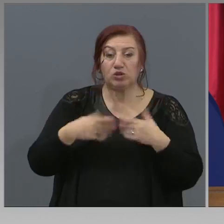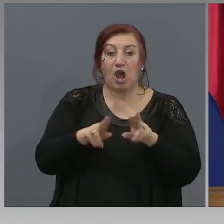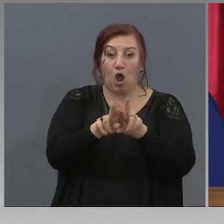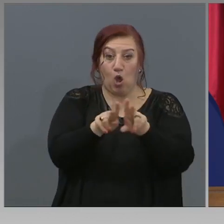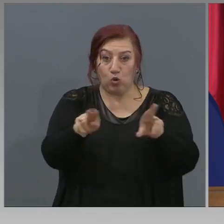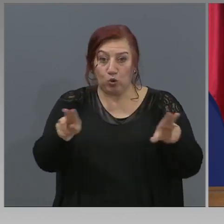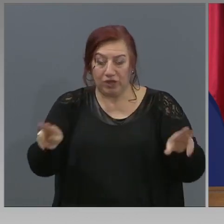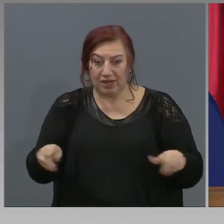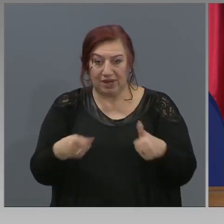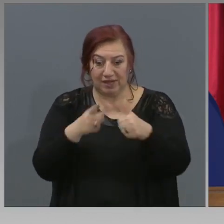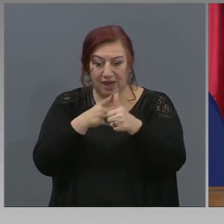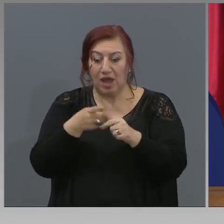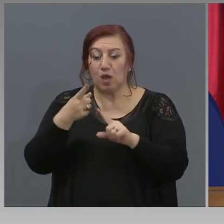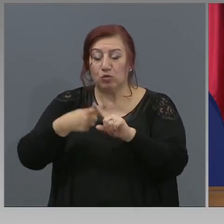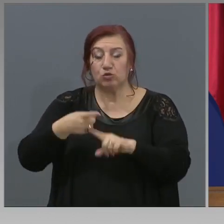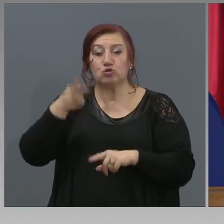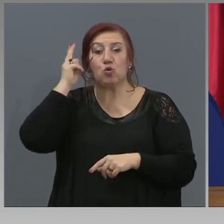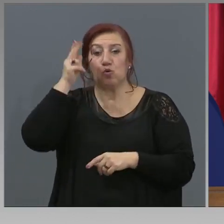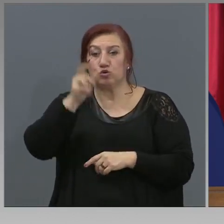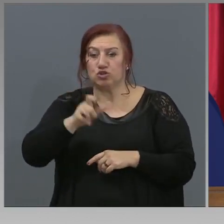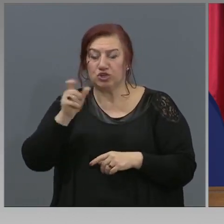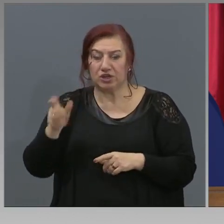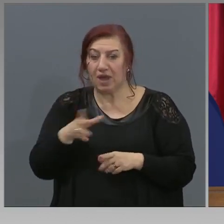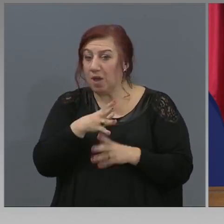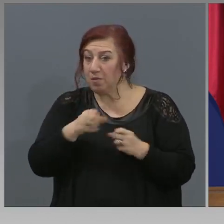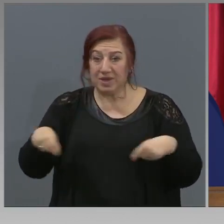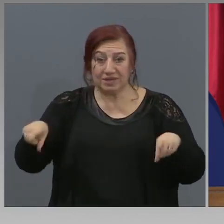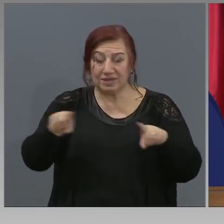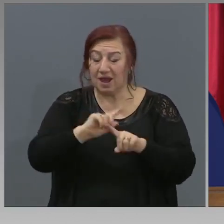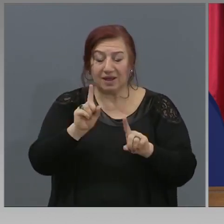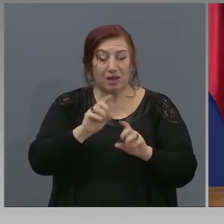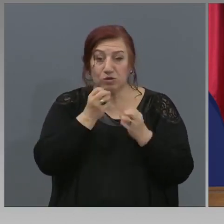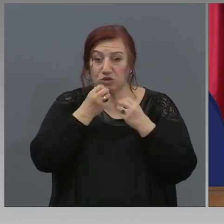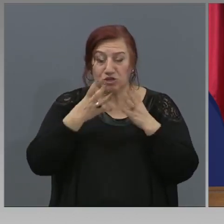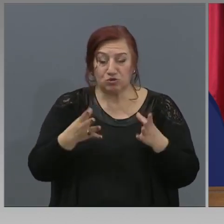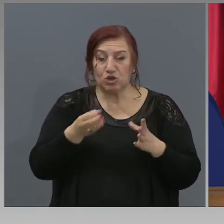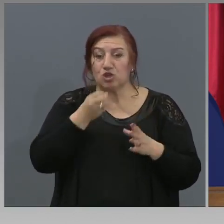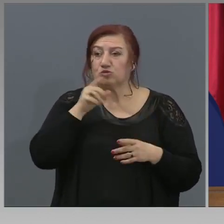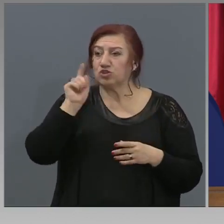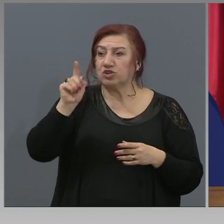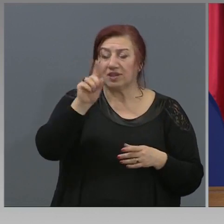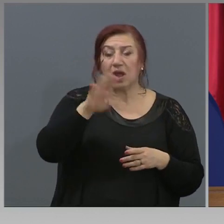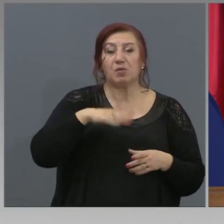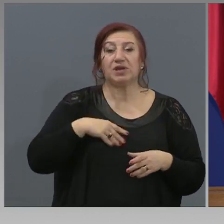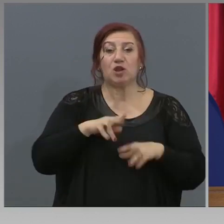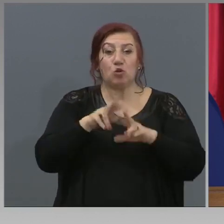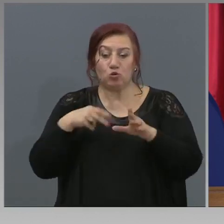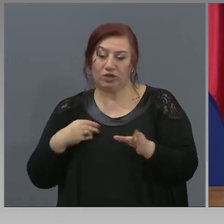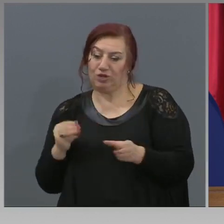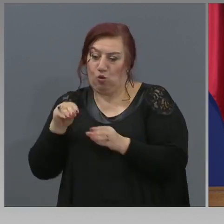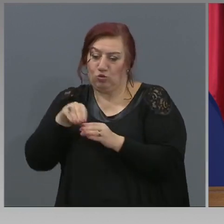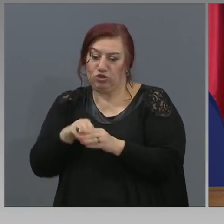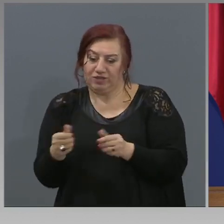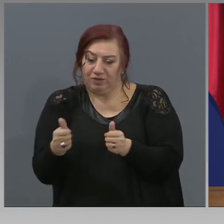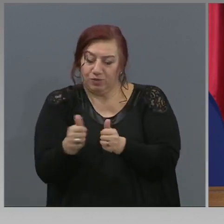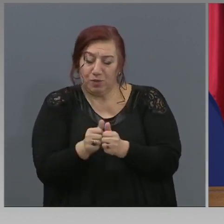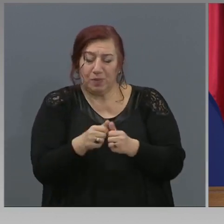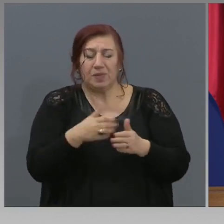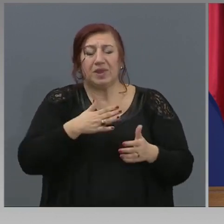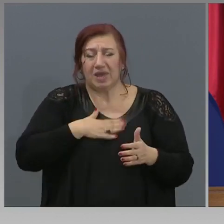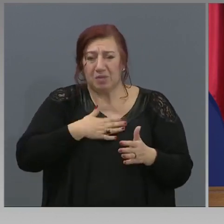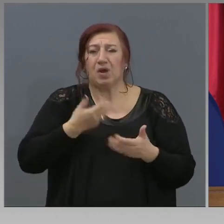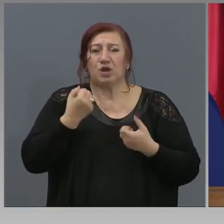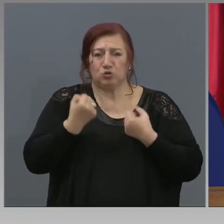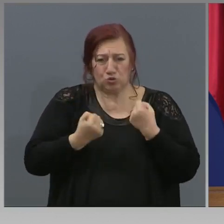учителите, защото без тях нямаше да се случи. Случи се за много голяма част от лицата, там, където са ангажирани родителите. Има трудности все